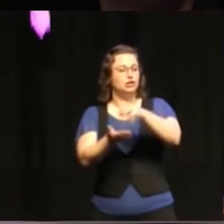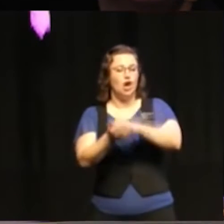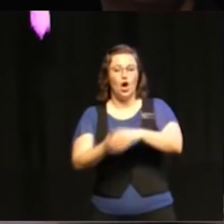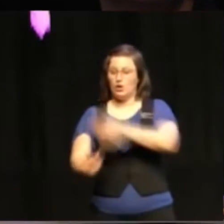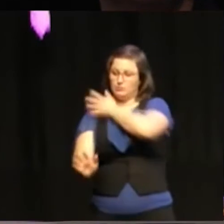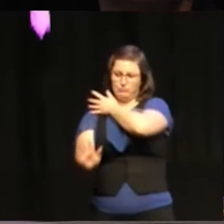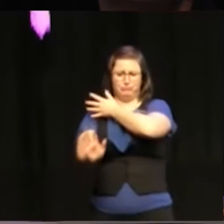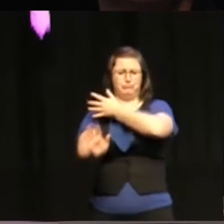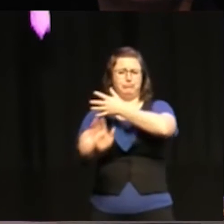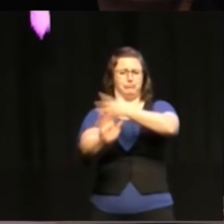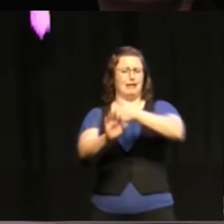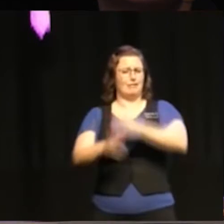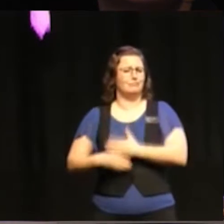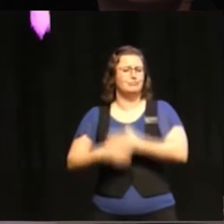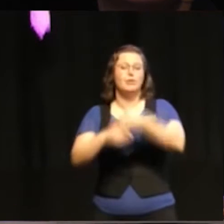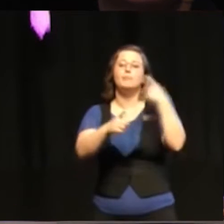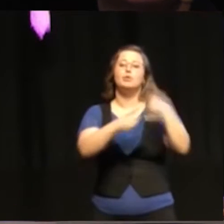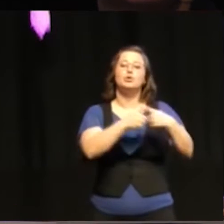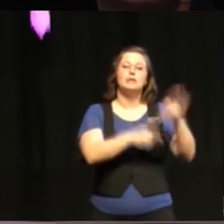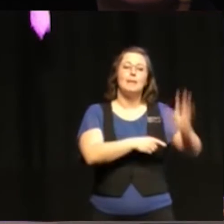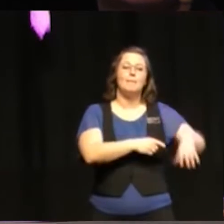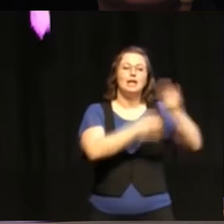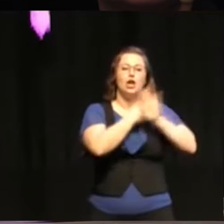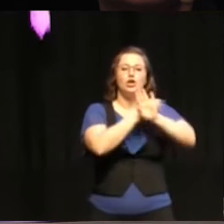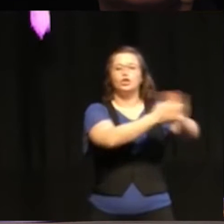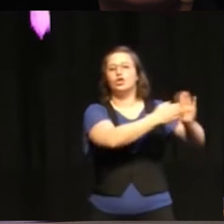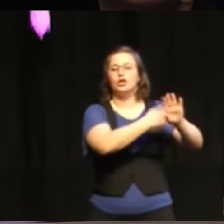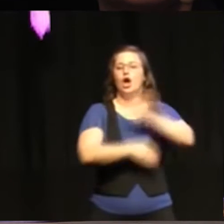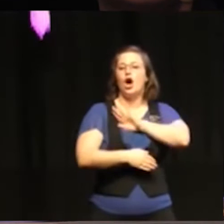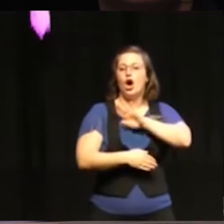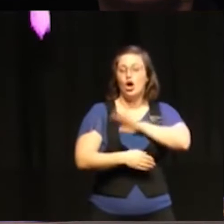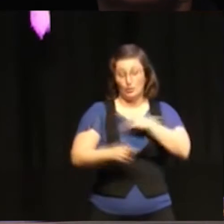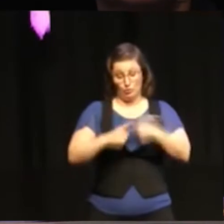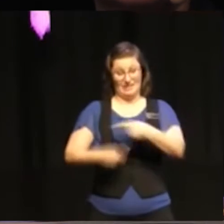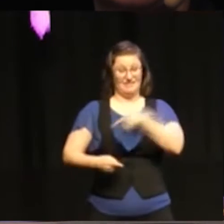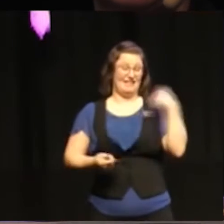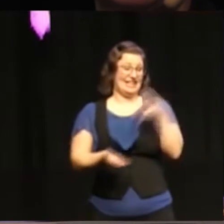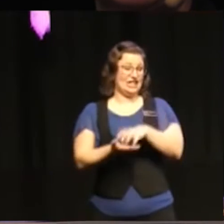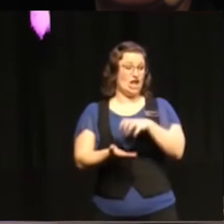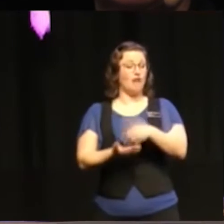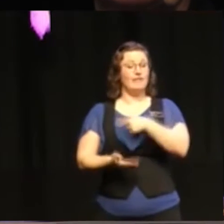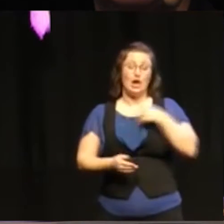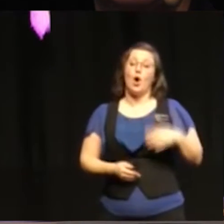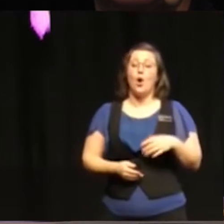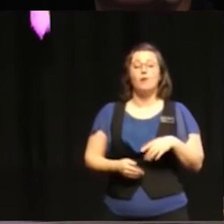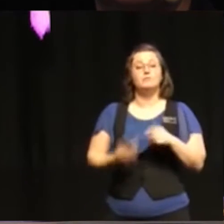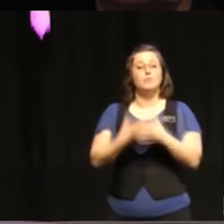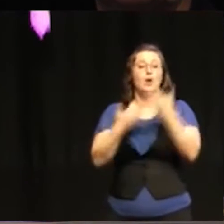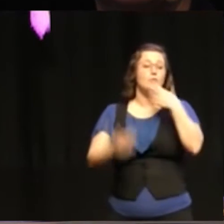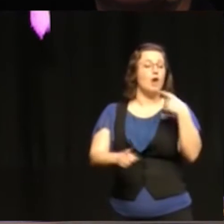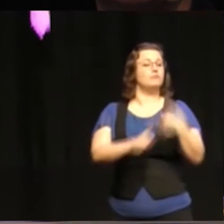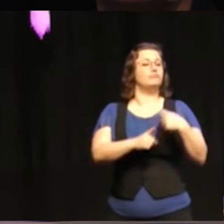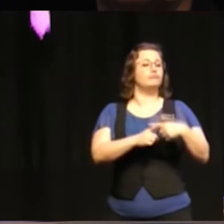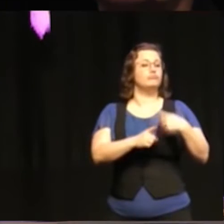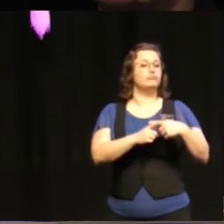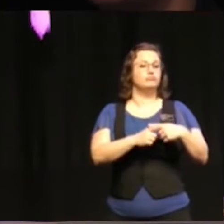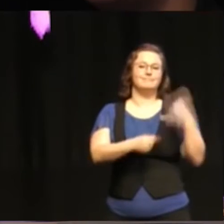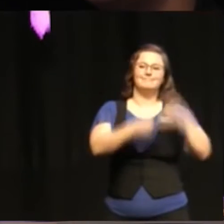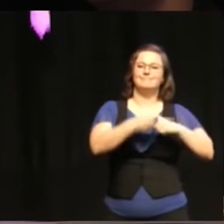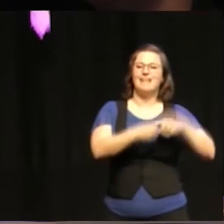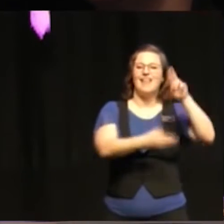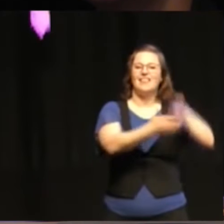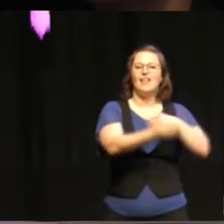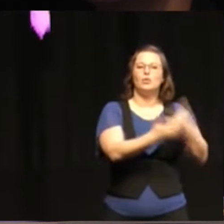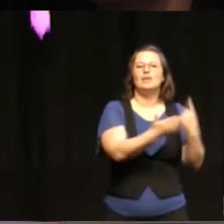likaså ett miljöskydd. Sen har vi också som land en hel del gynnsamma förutsättningar när det gäller naturresurser till exempel.